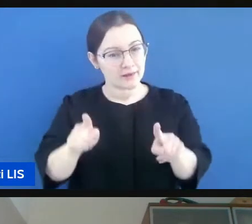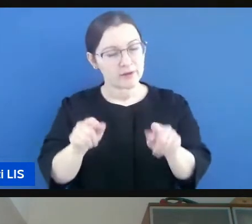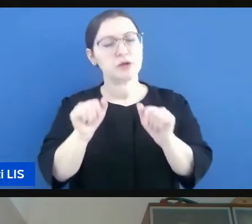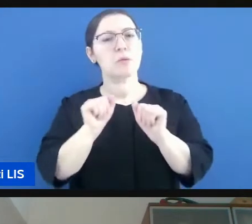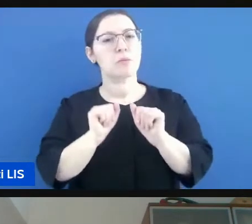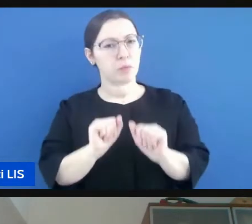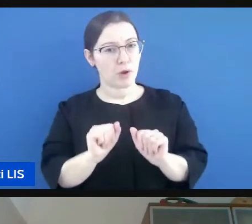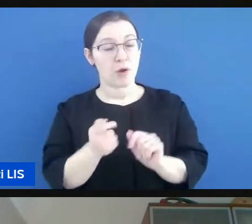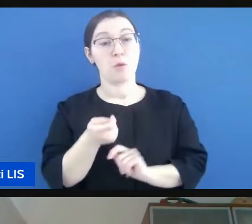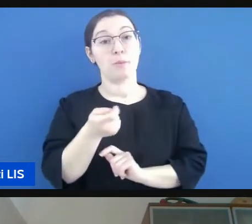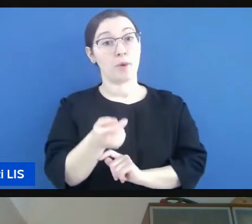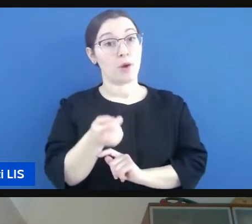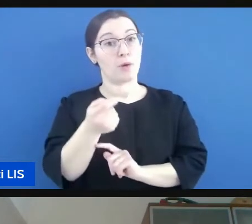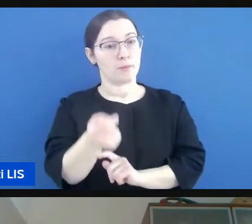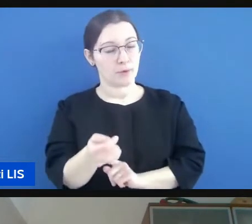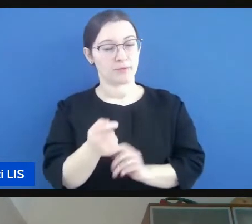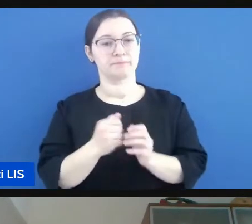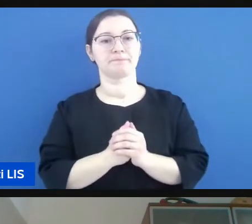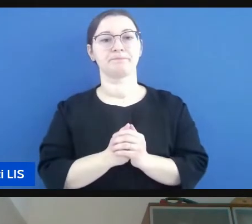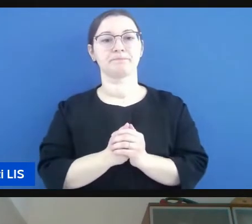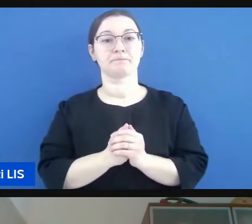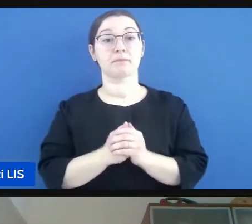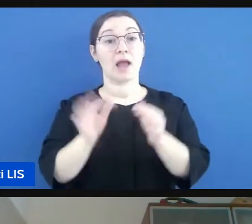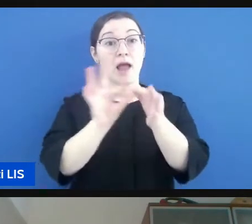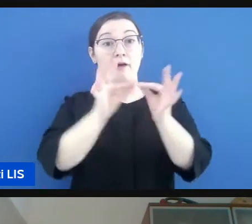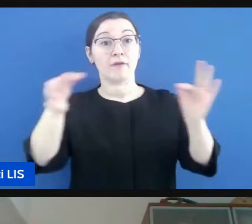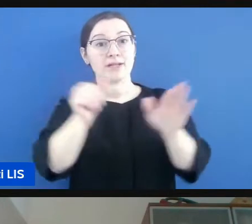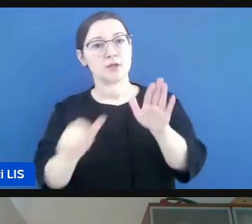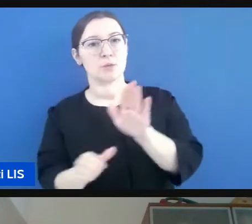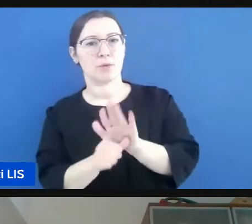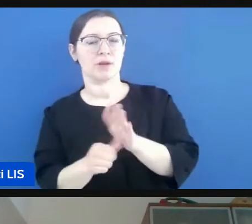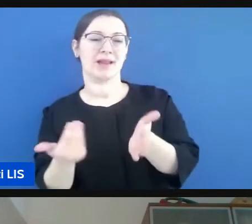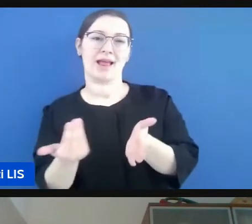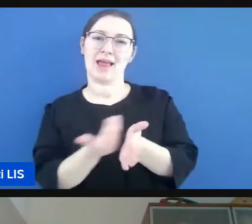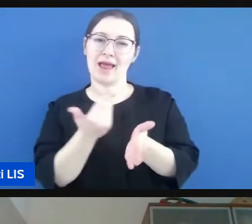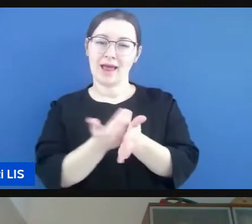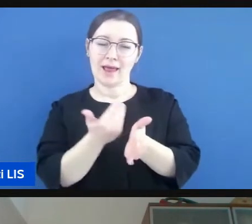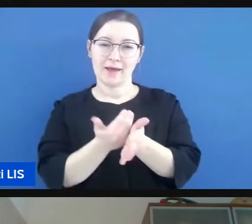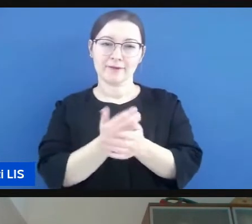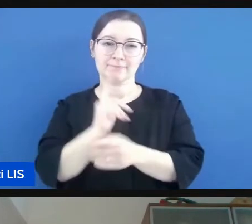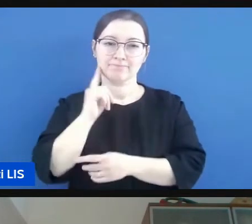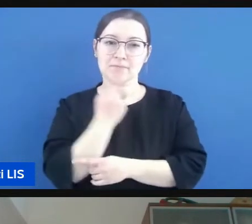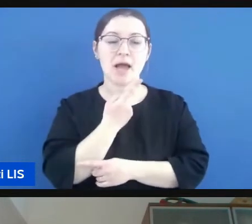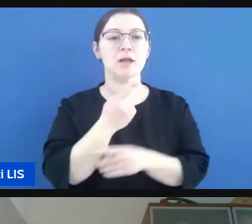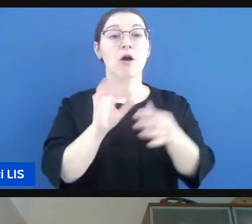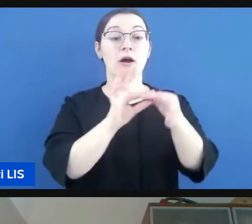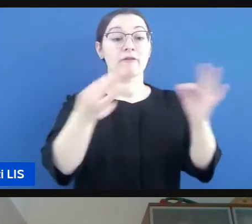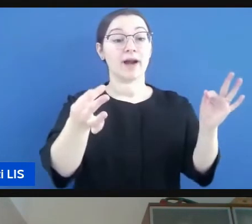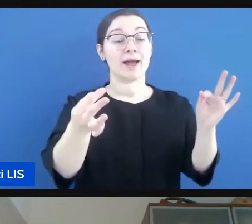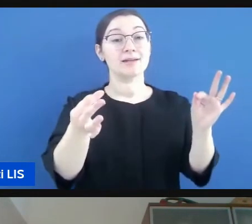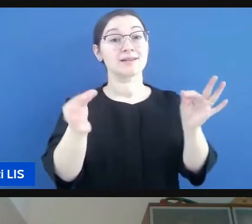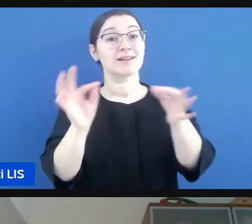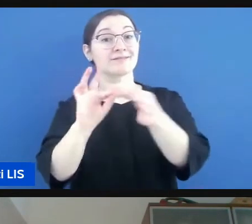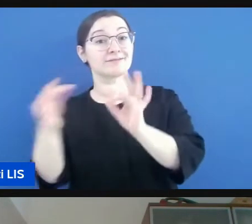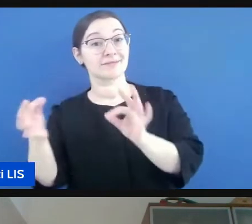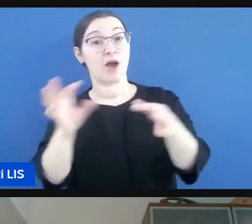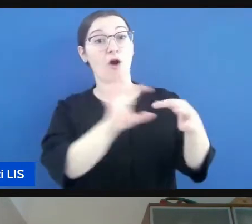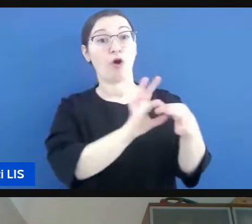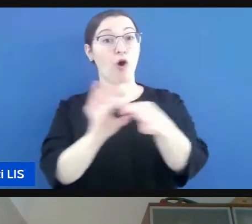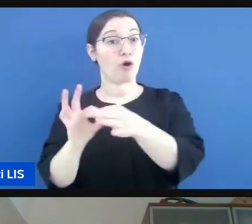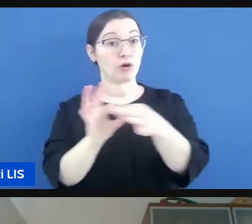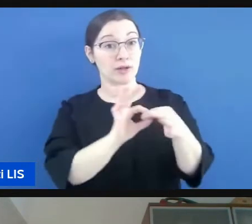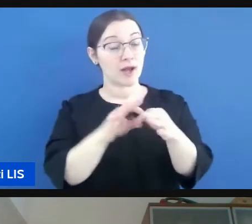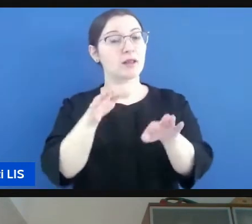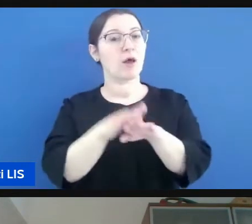evitare frasi senza subordinazione prediligendo magari frasi coordinate e